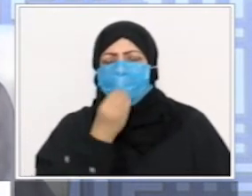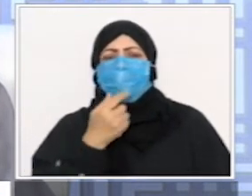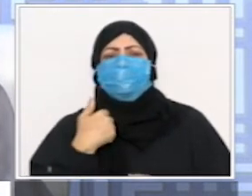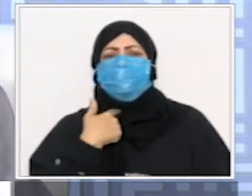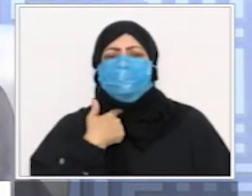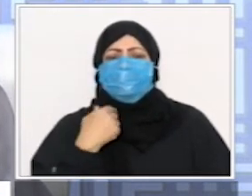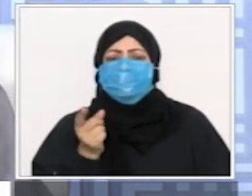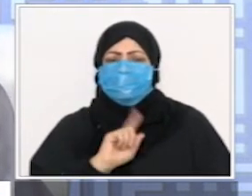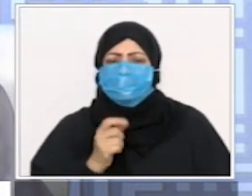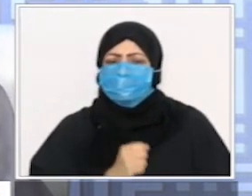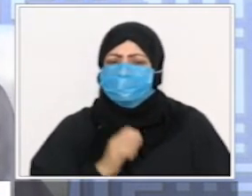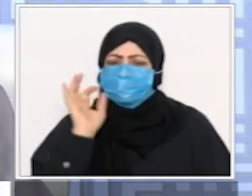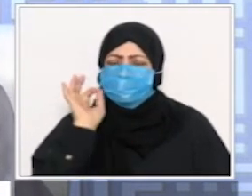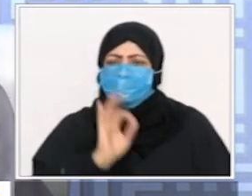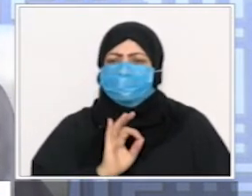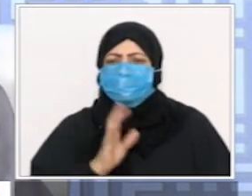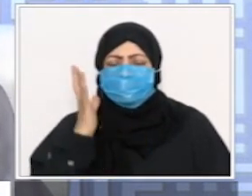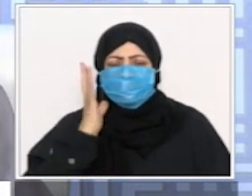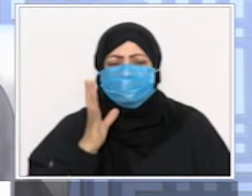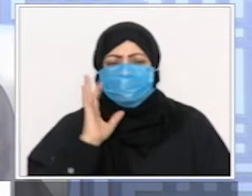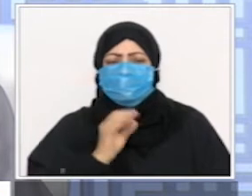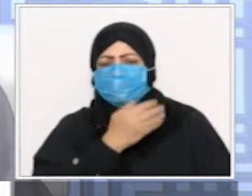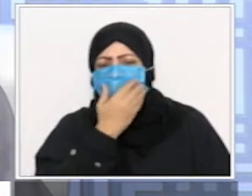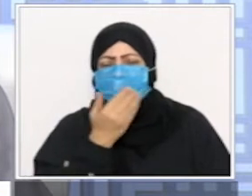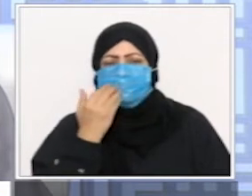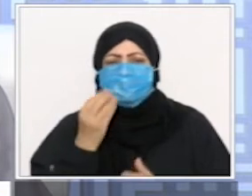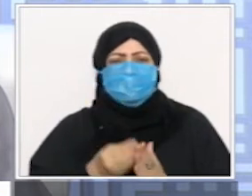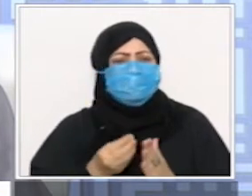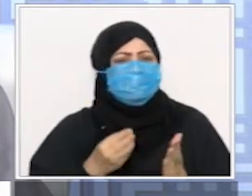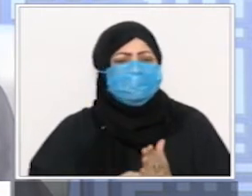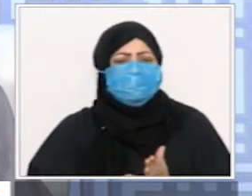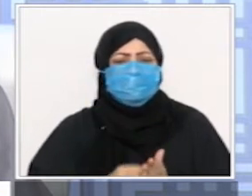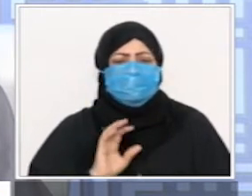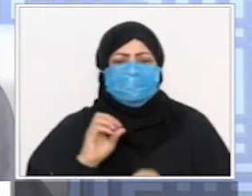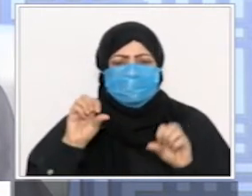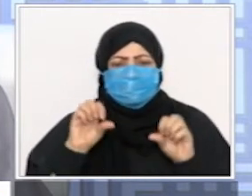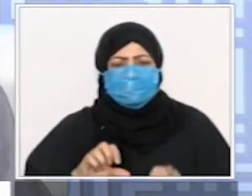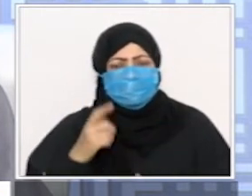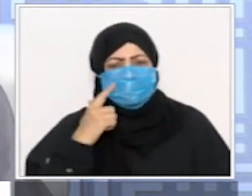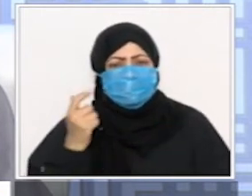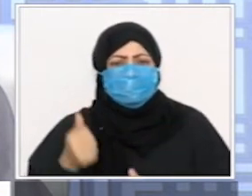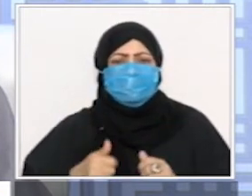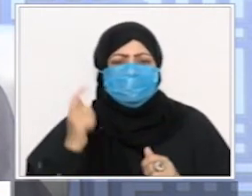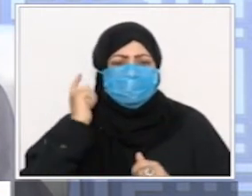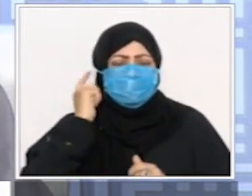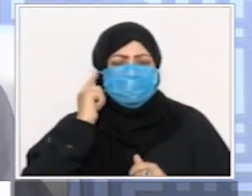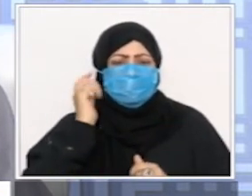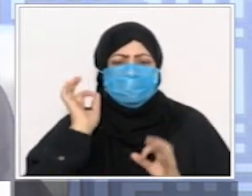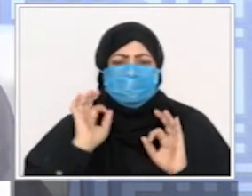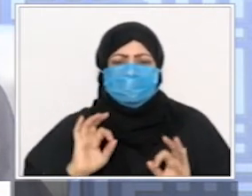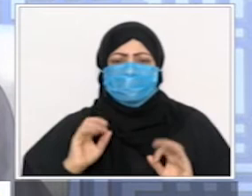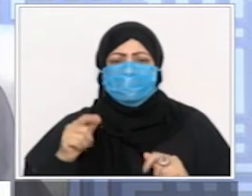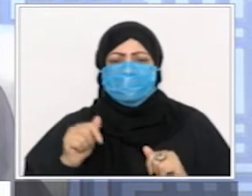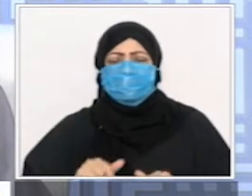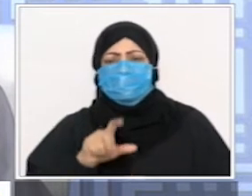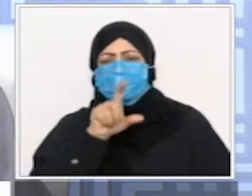صيامهم وكان الآذان الأول ما يسمى عندنا في الفقه الإسلامي بالآذان الكاذب والمقصود